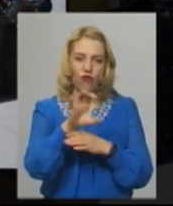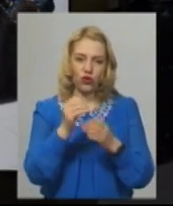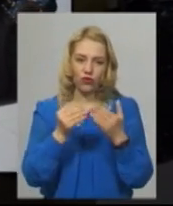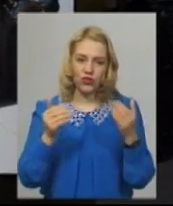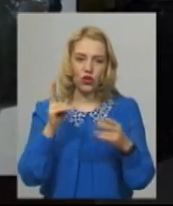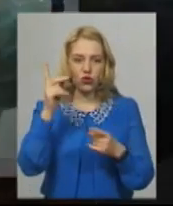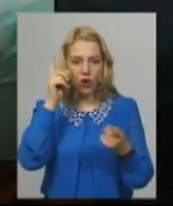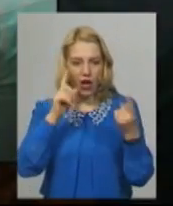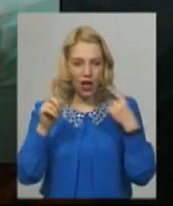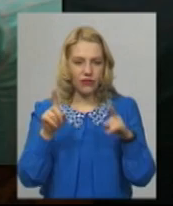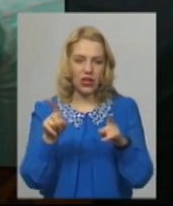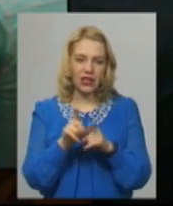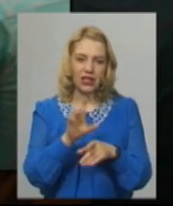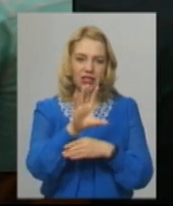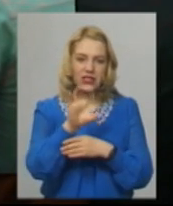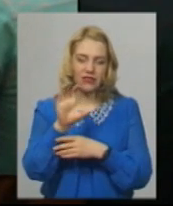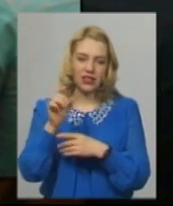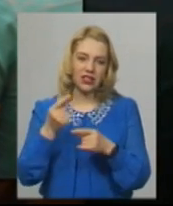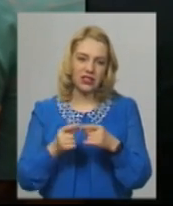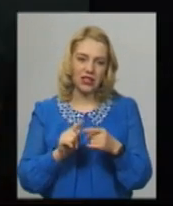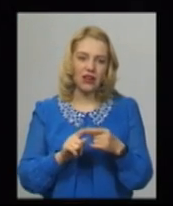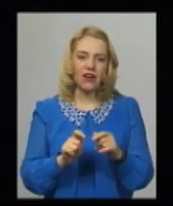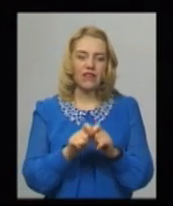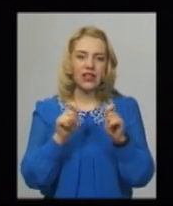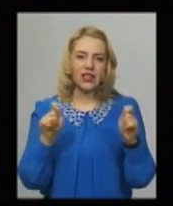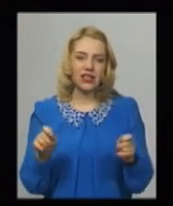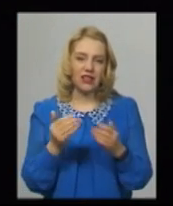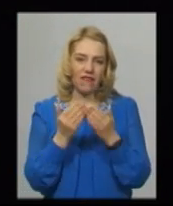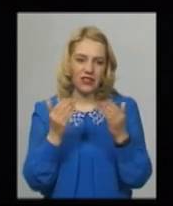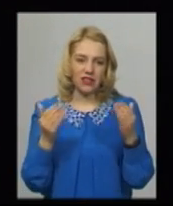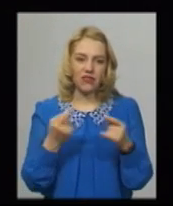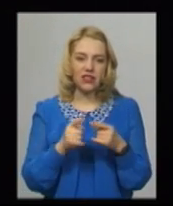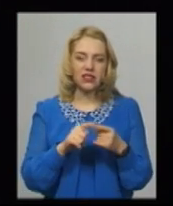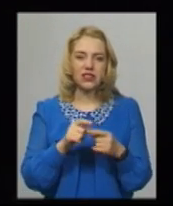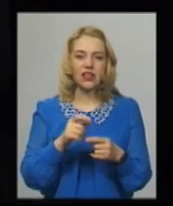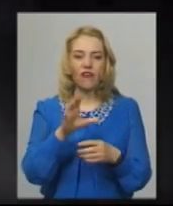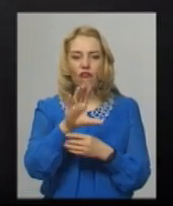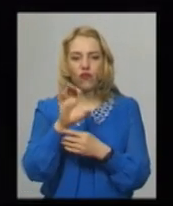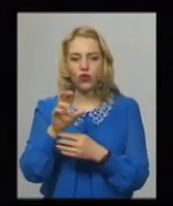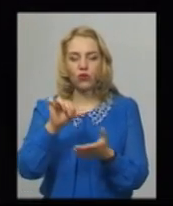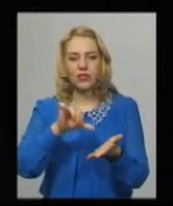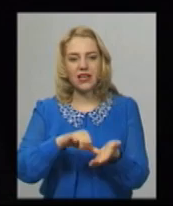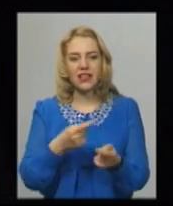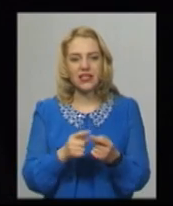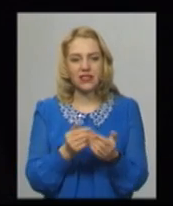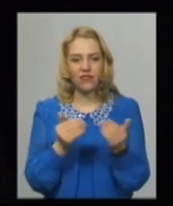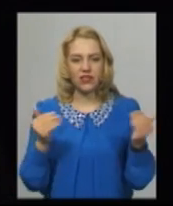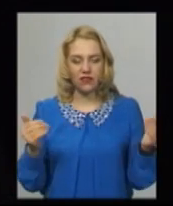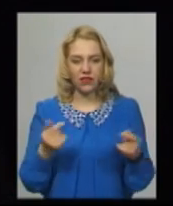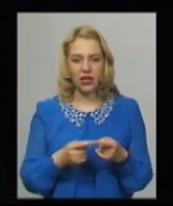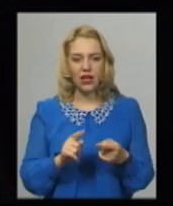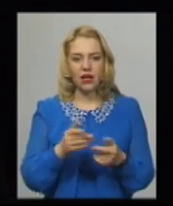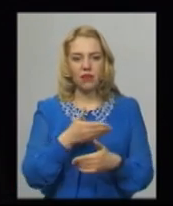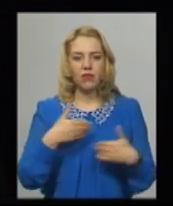декілька світлин з відкриття цієї фотовиставки. І найголовніше – це роботи, які були представні саме на цій виставці, каже Віталій Савін. Ми вже